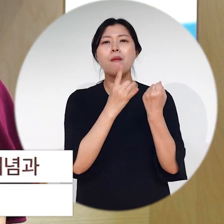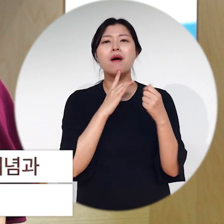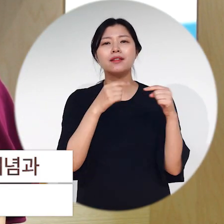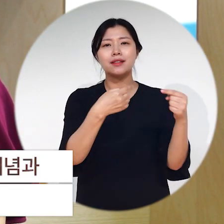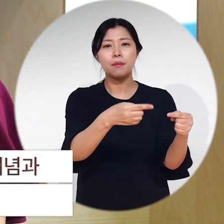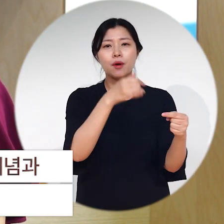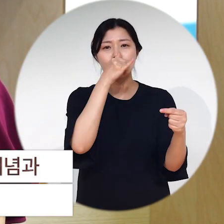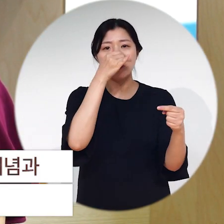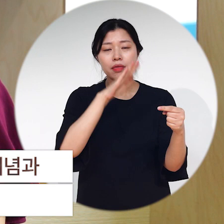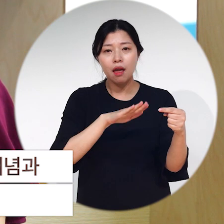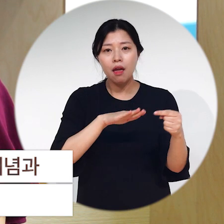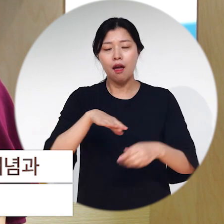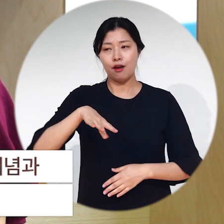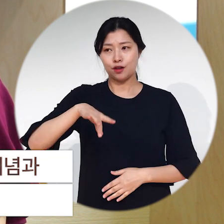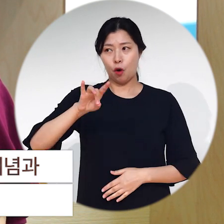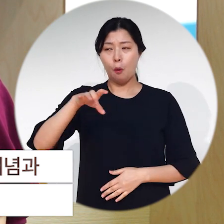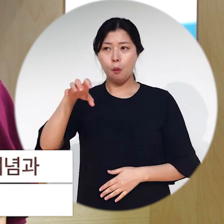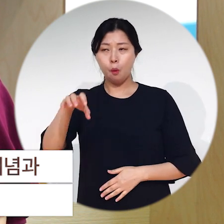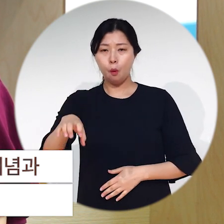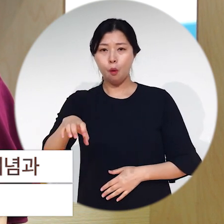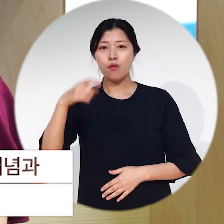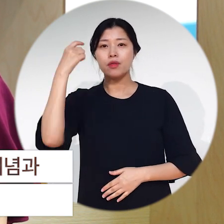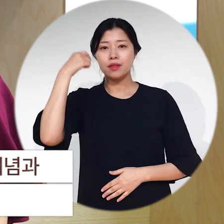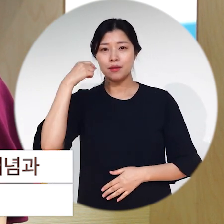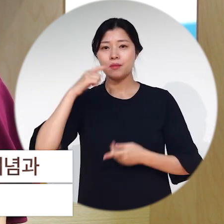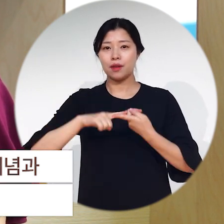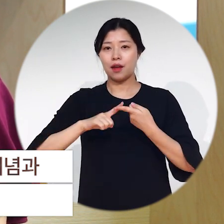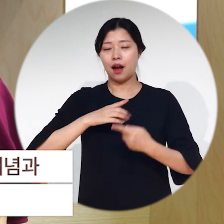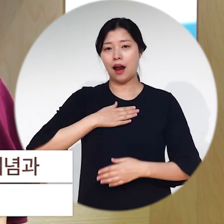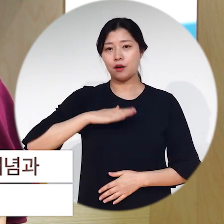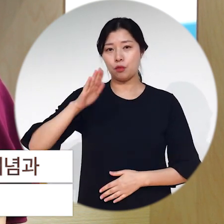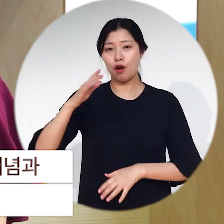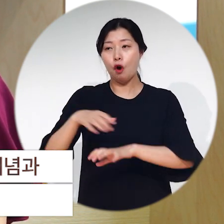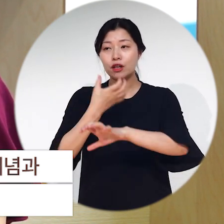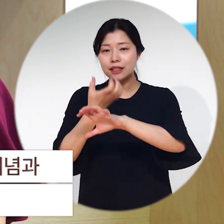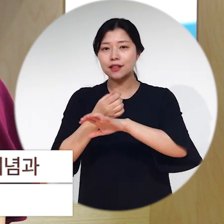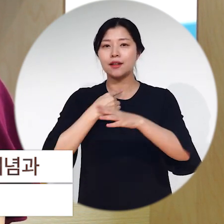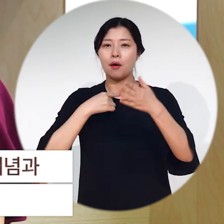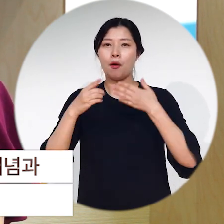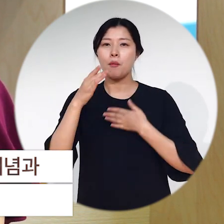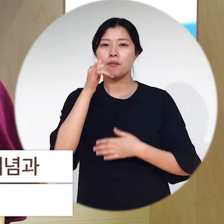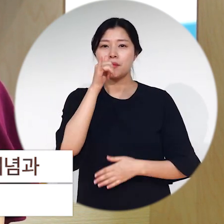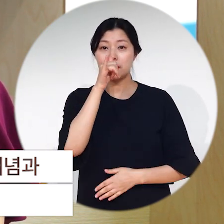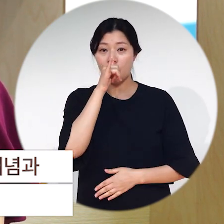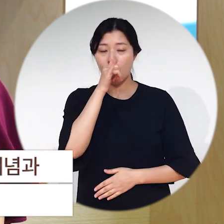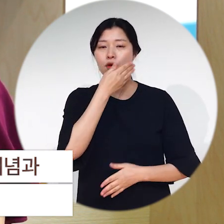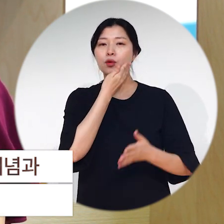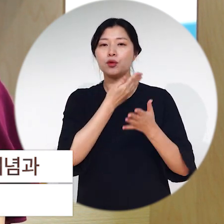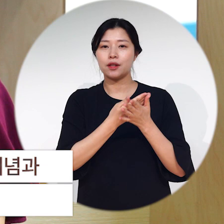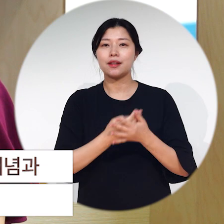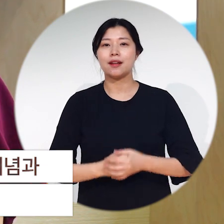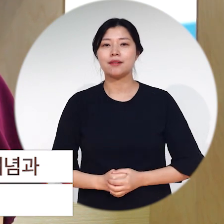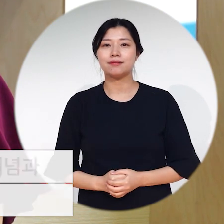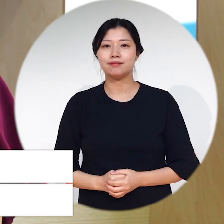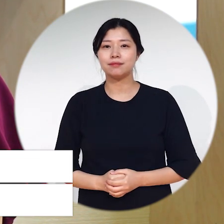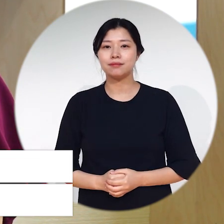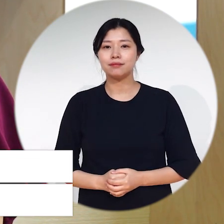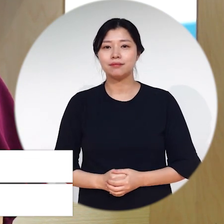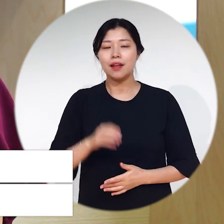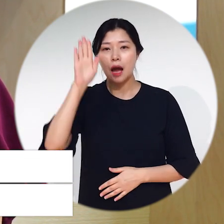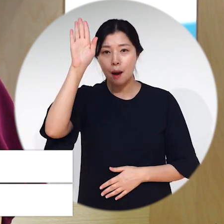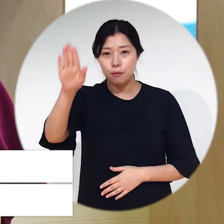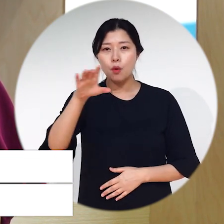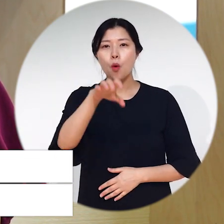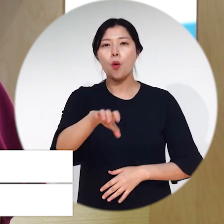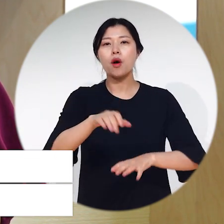우리 아이들이 처음 가져본 공간의 개념과 공간의 혁신 경험이 정말 소중하다는 생각이 들었습니다. 앞으로